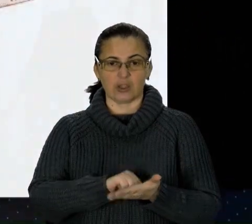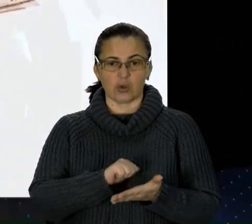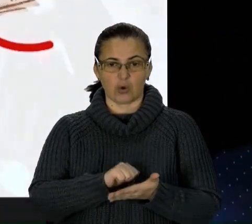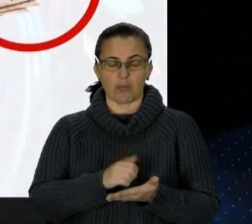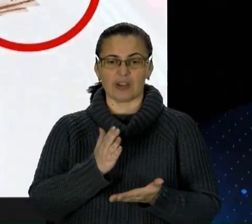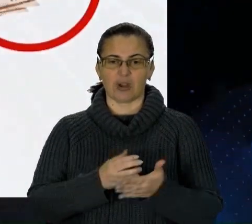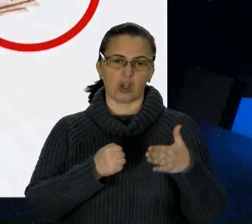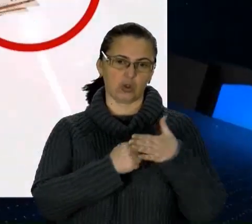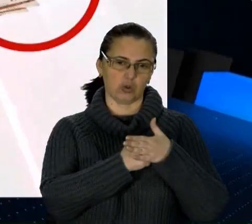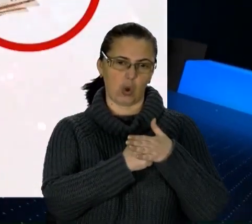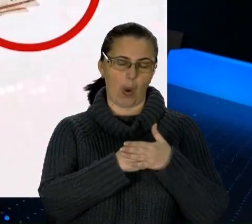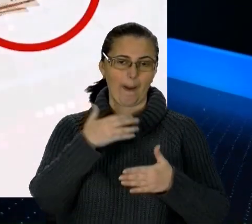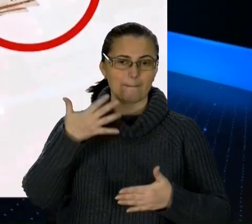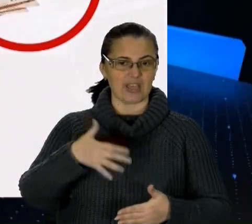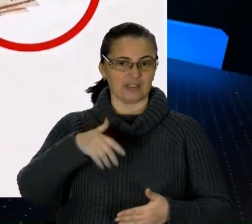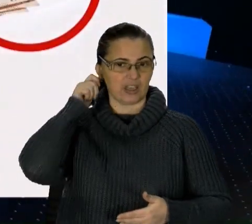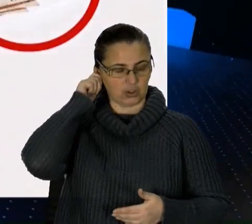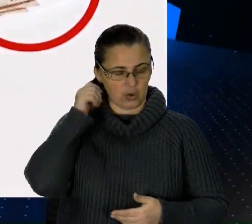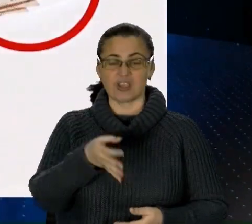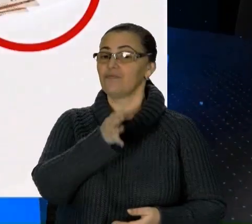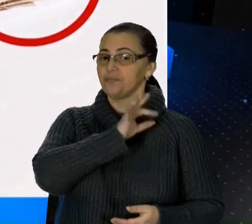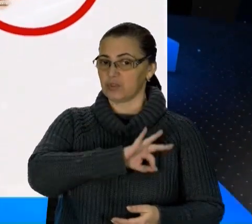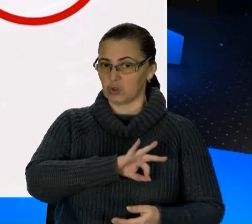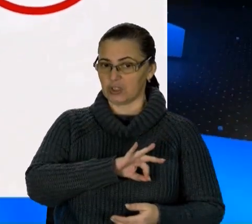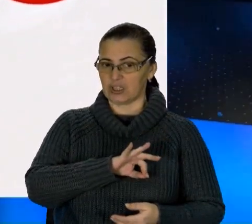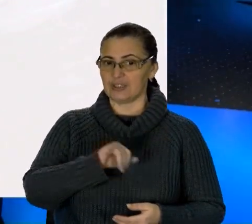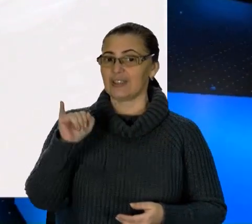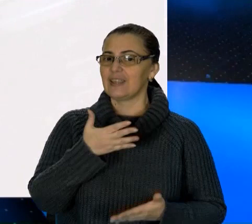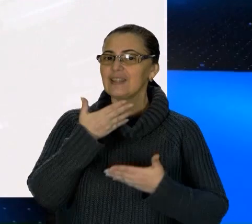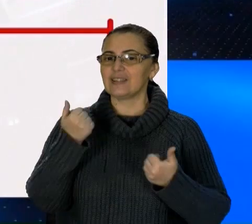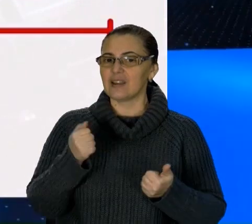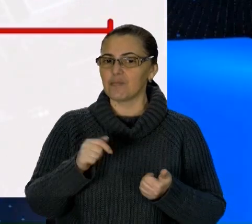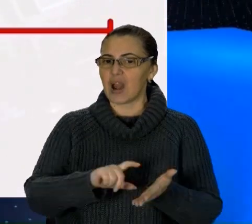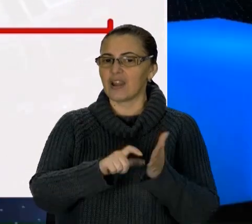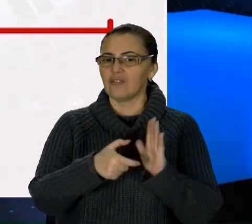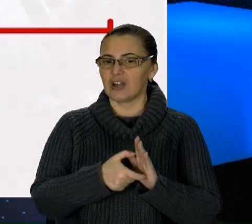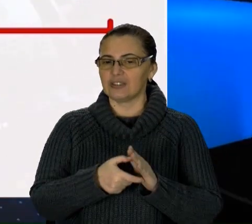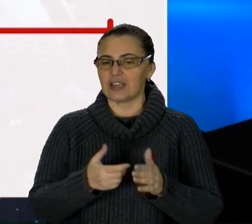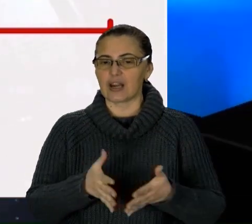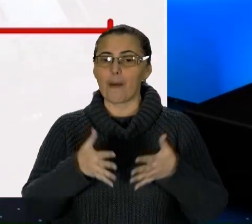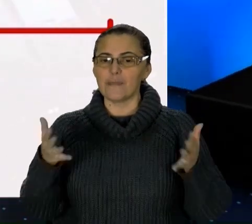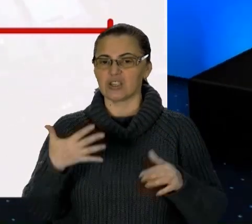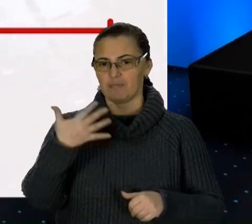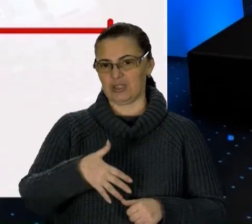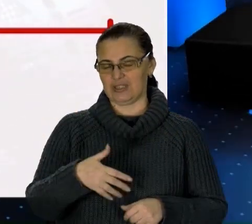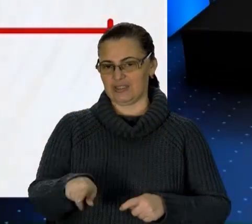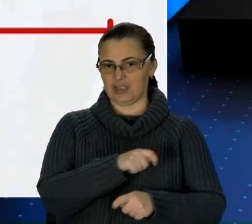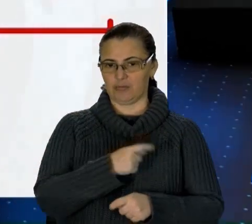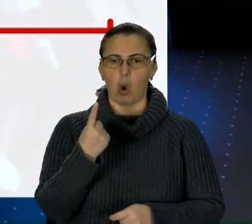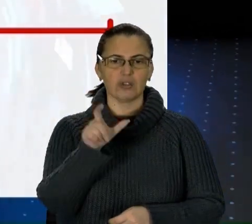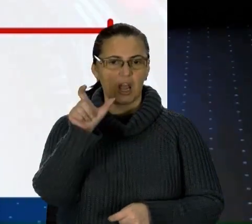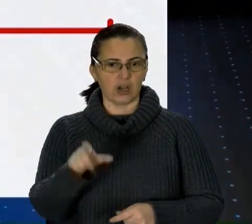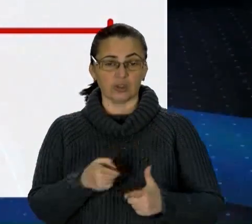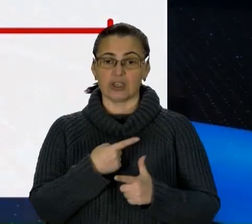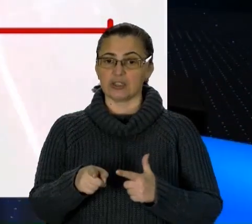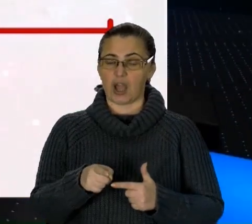стабільний дохід, що дозволяє погасити позику, а у власності немає житла площею понад 50 квадратних метрів. Одна людина або сім'я з